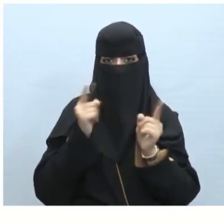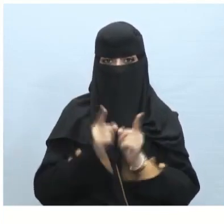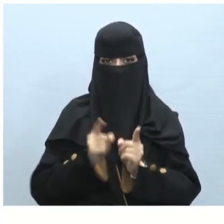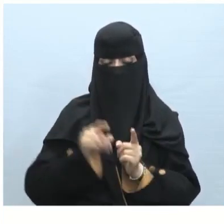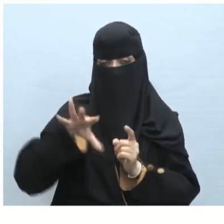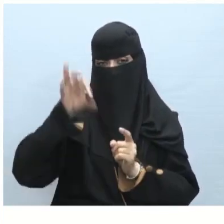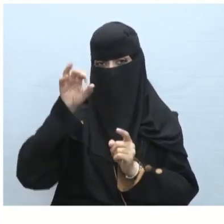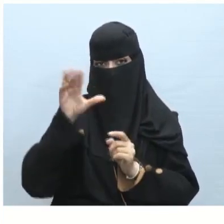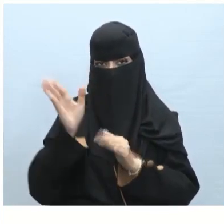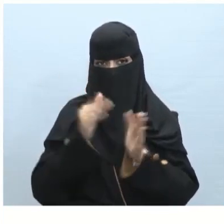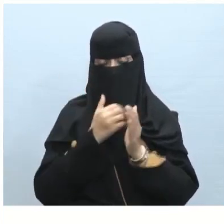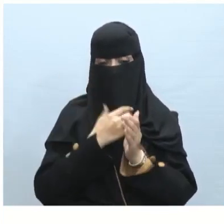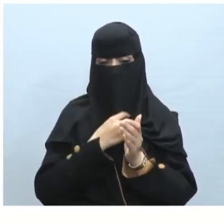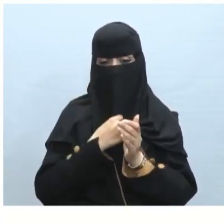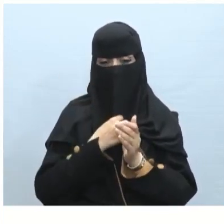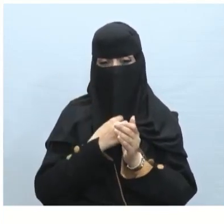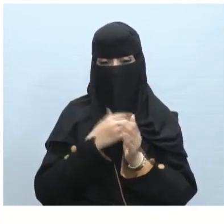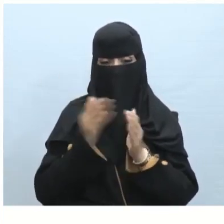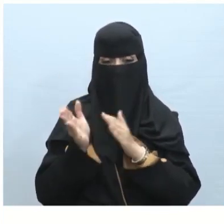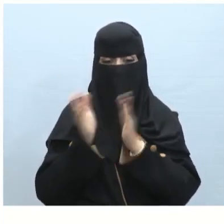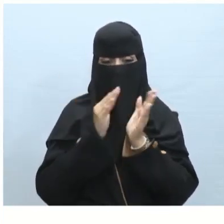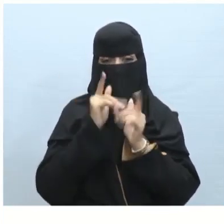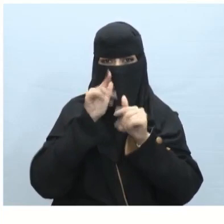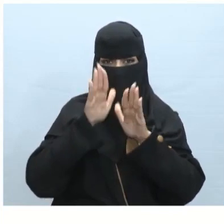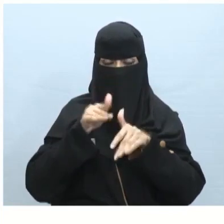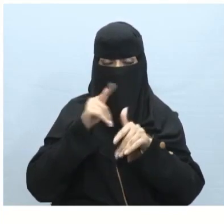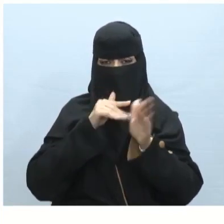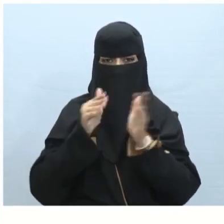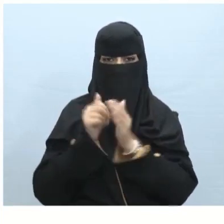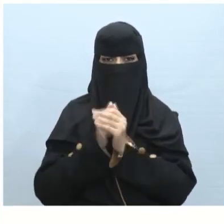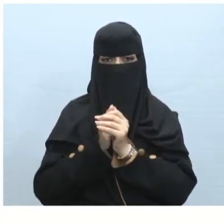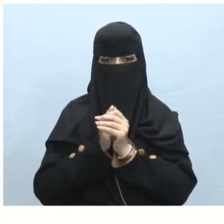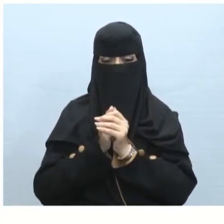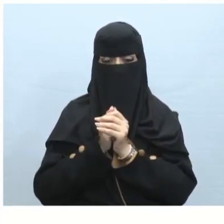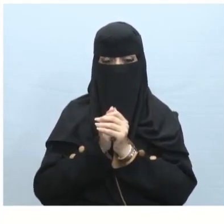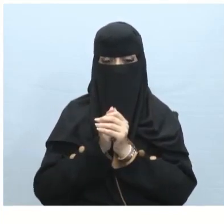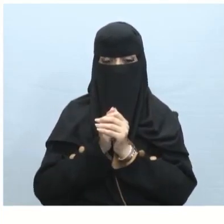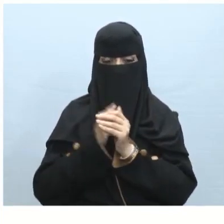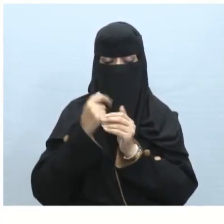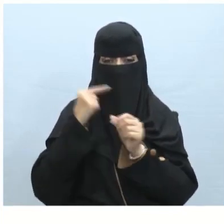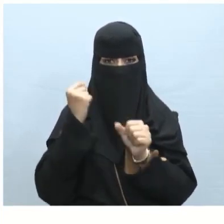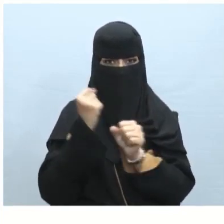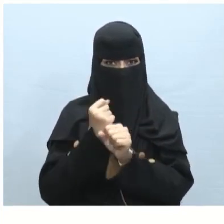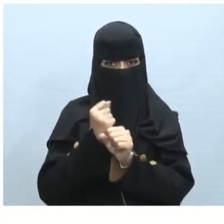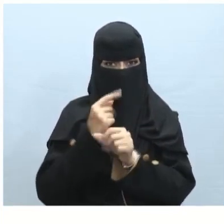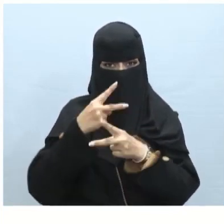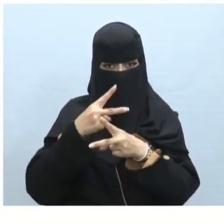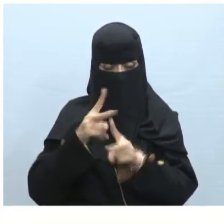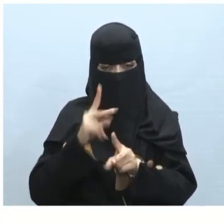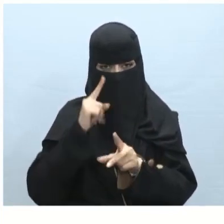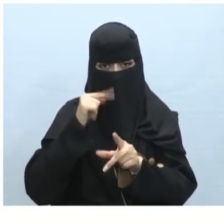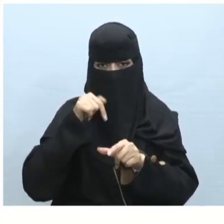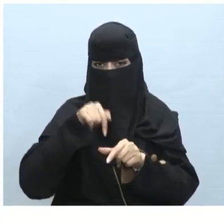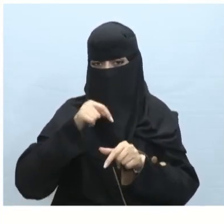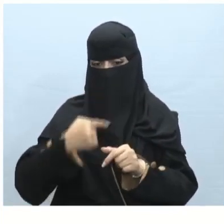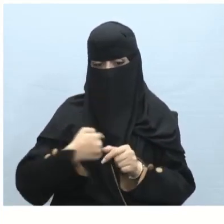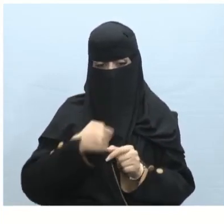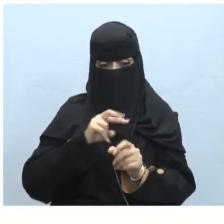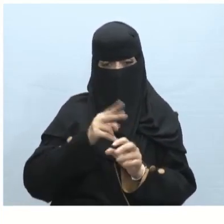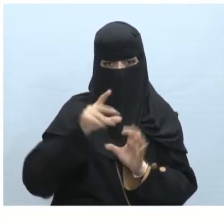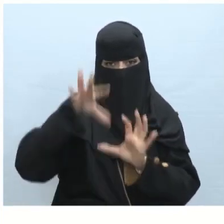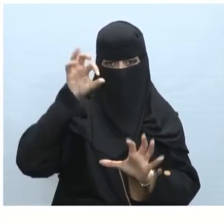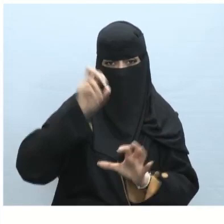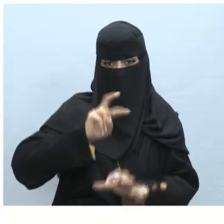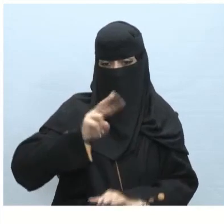أحد الخيارات الموجودة كذلك في تشغيل لتسلسل النقر أو